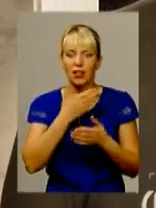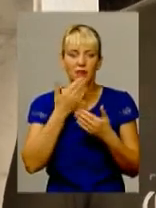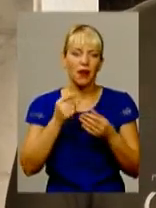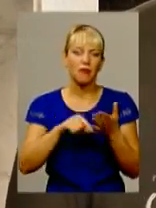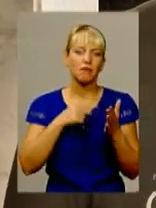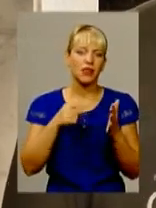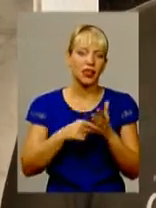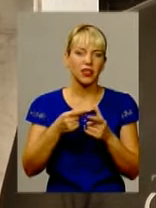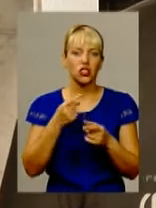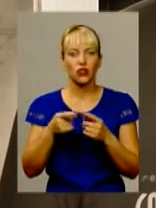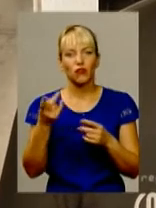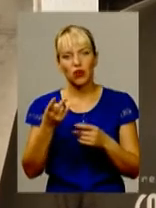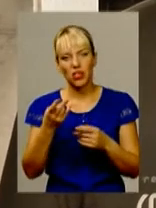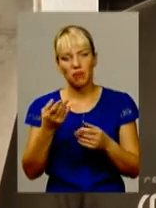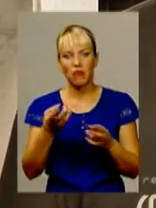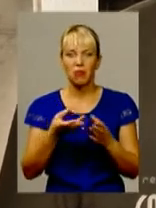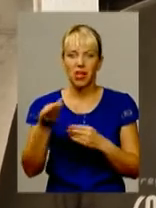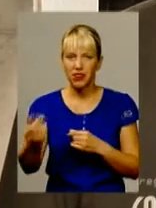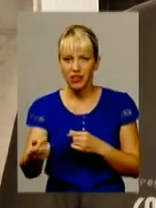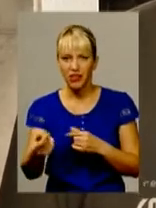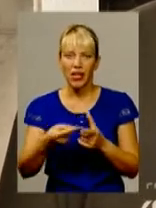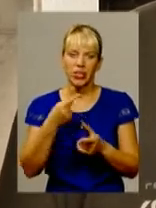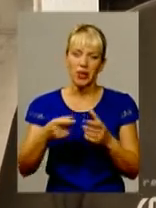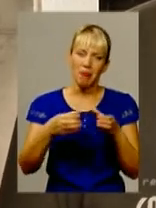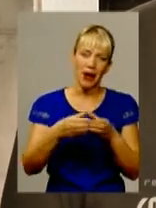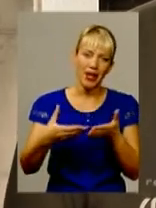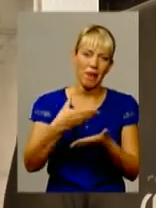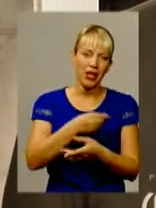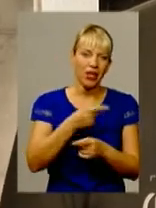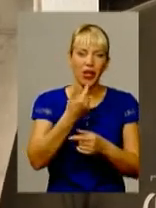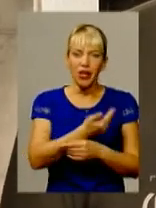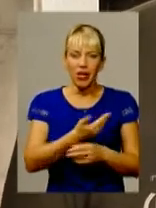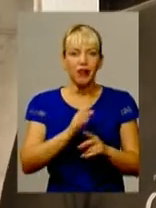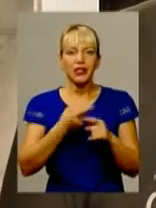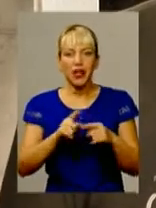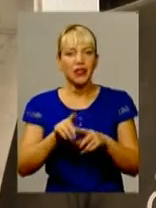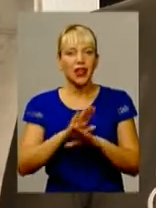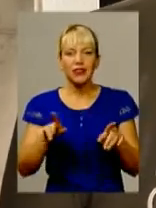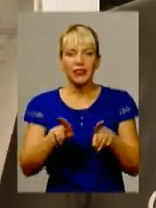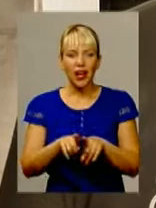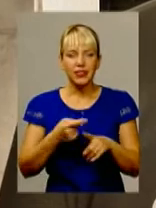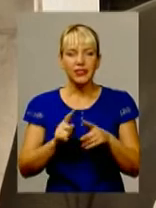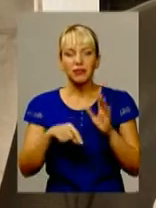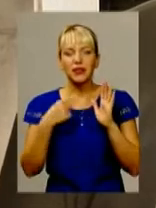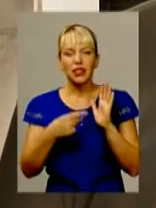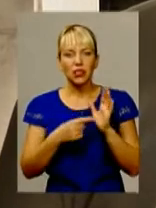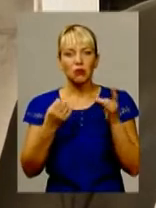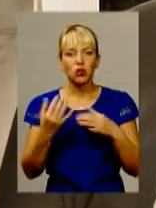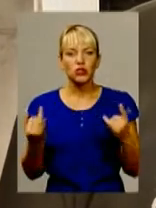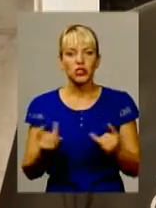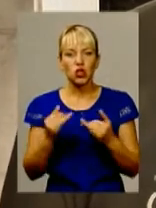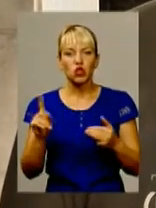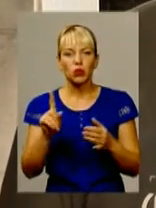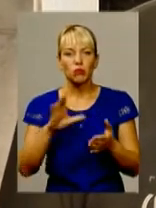платити партії за конкретні справи, чи партія їм. Я думаю, що це не так. Питанням було зацікавленість просто бути